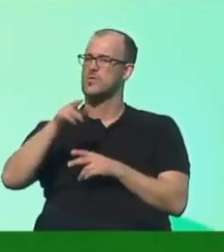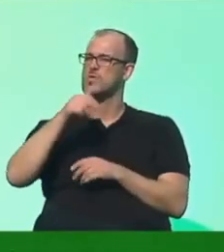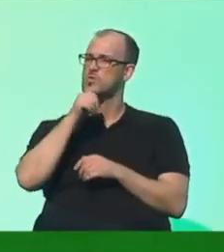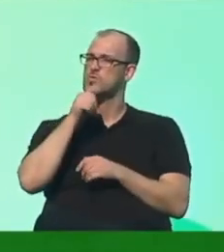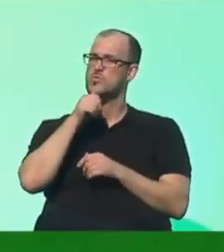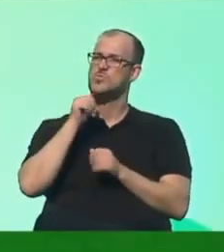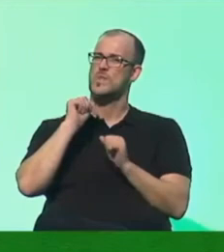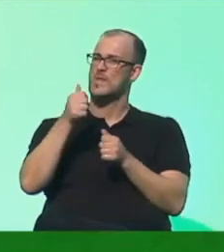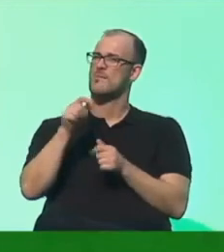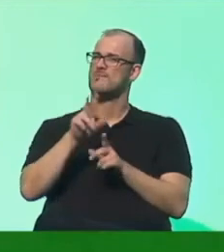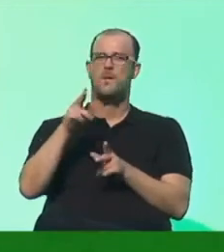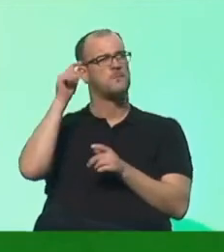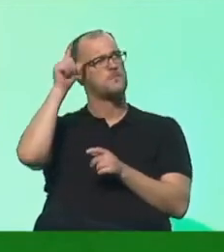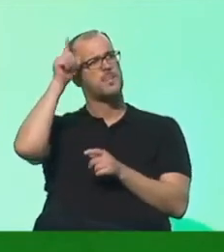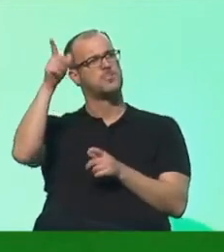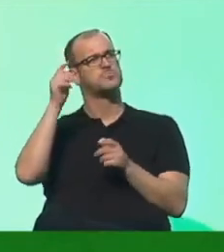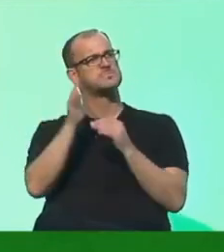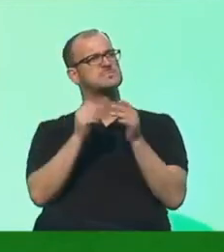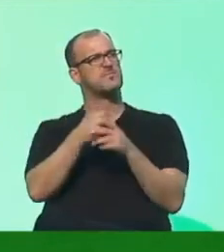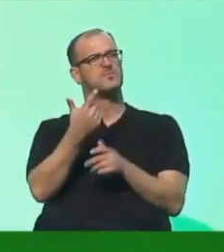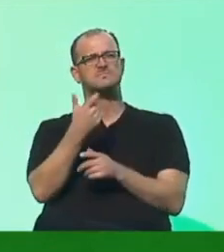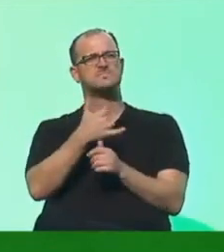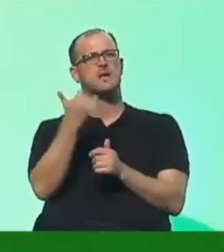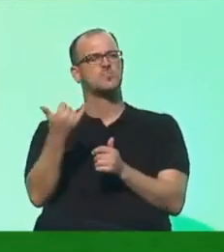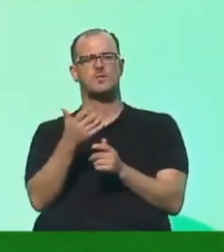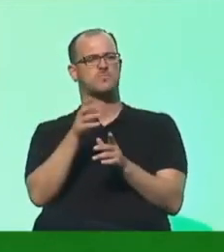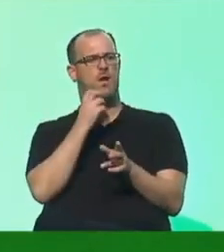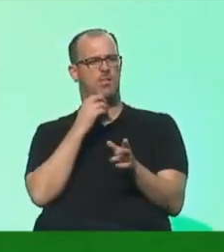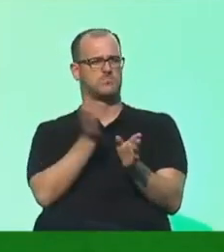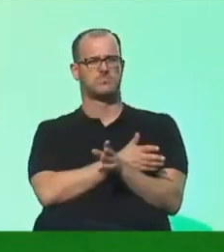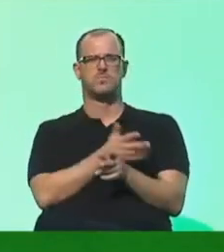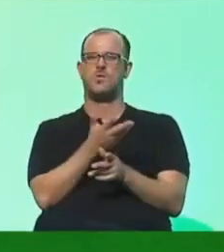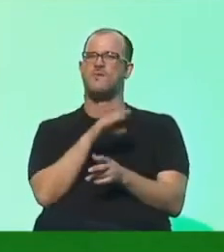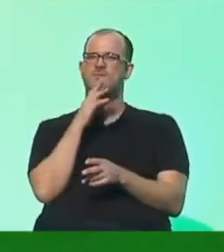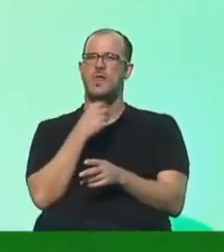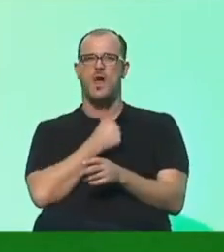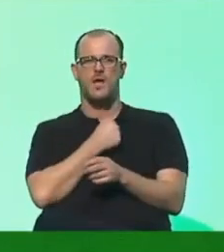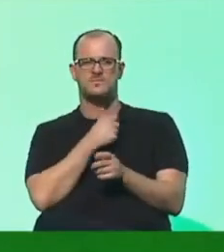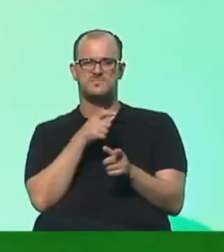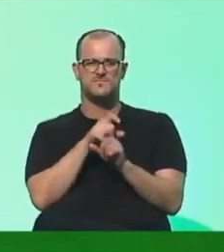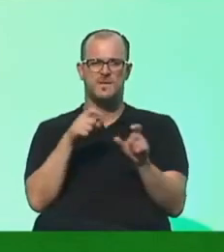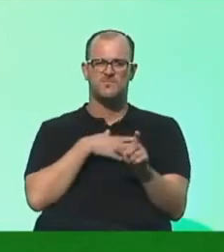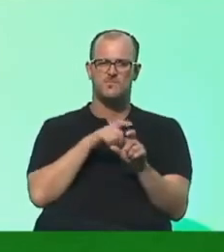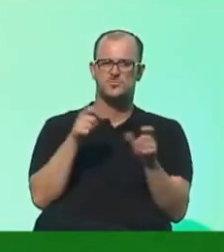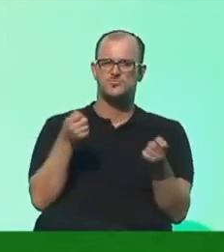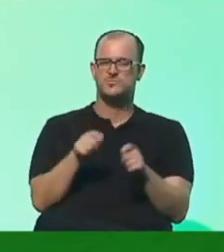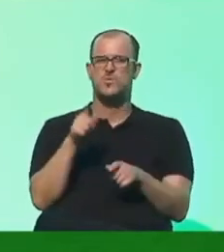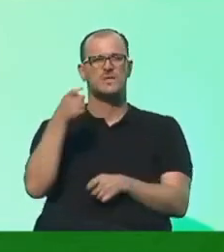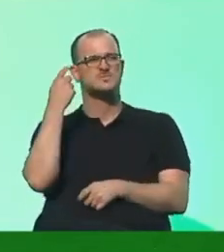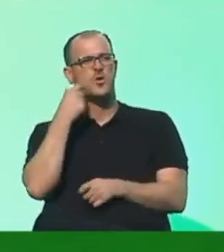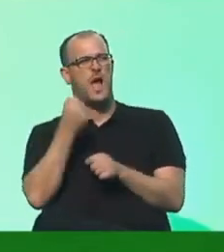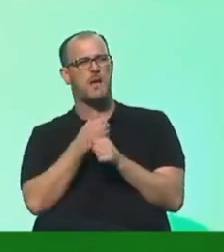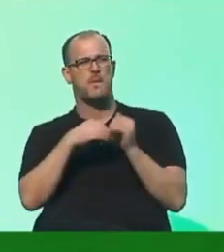Bildungssystem des 20. Jahrhunderts hängen müssen. Die vielen, jetzt um ihre Existenzen bangen, die die Sorge um den Verlust ihres